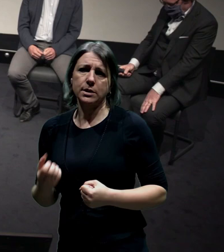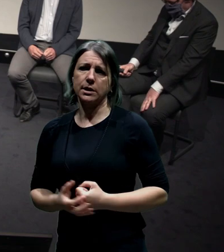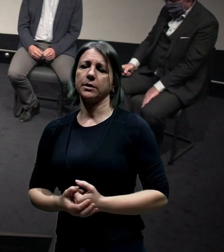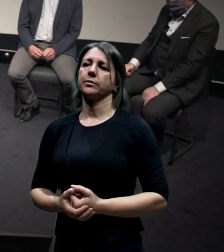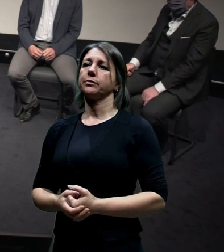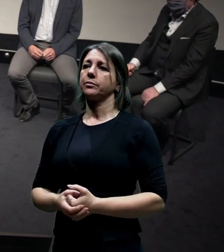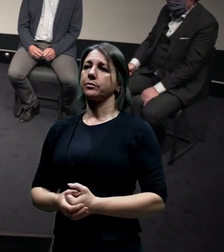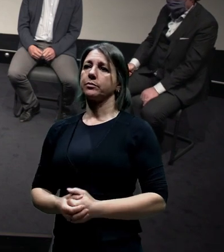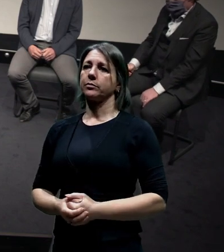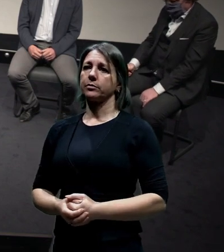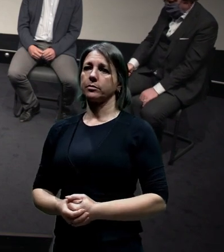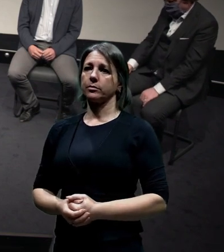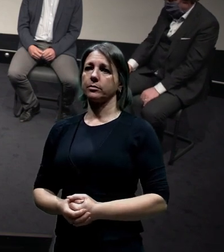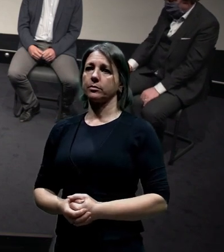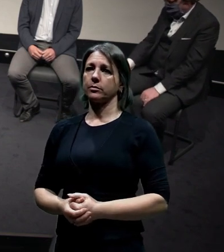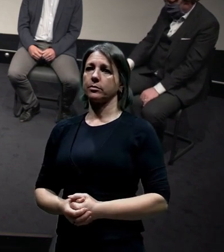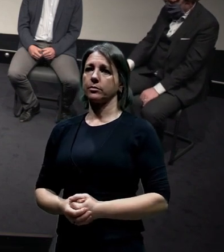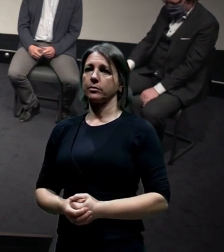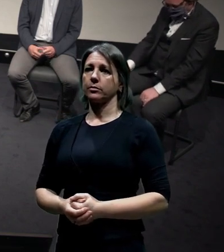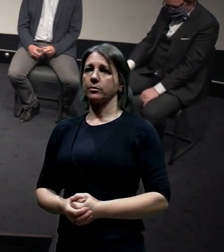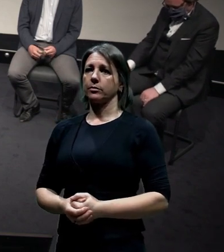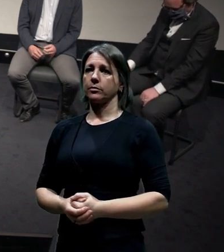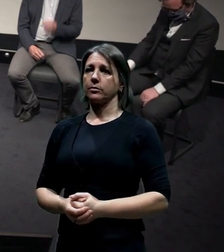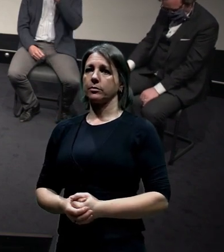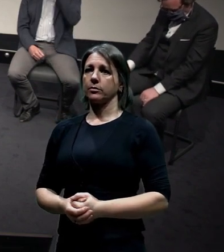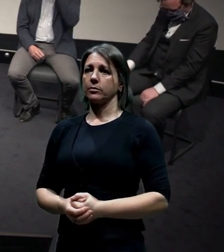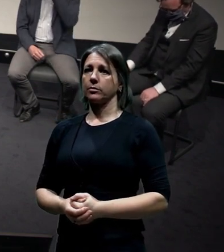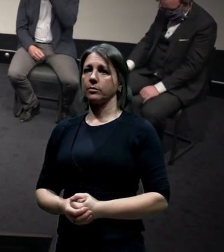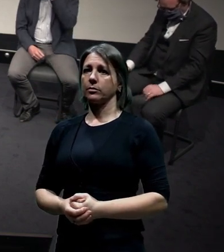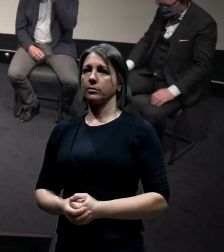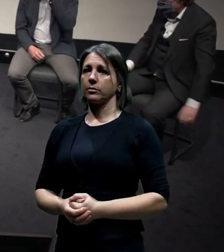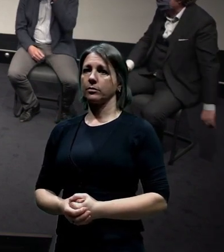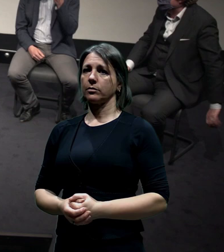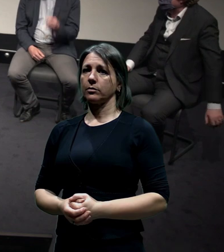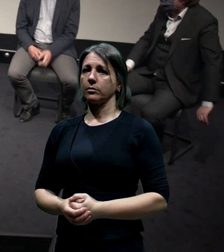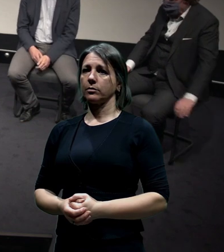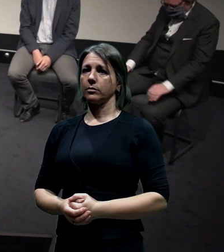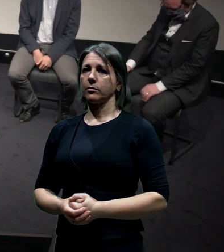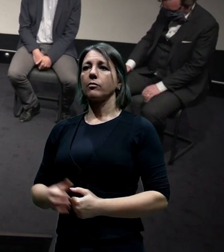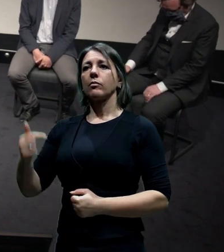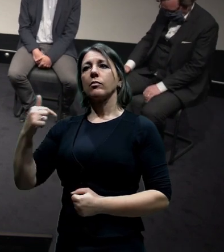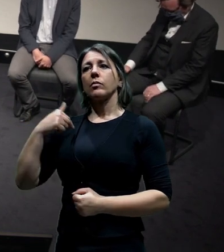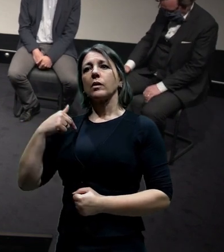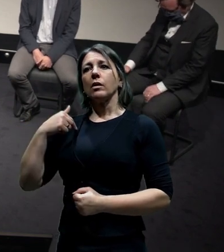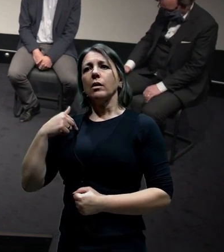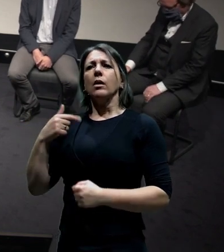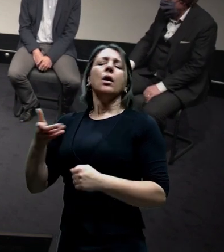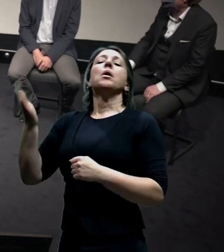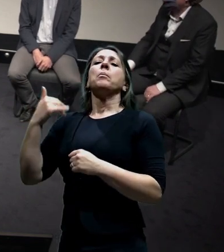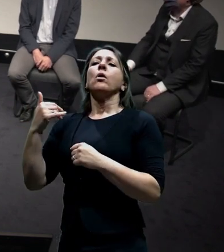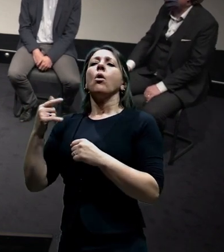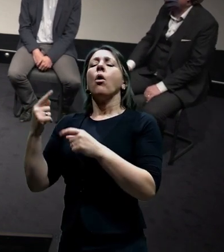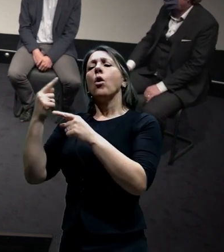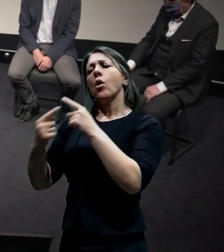na to první věc, na to velmi nemotivní reakci na to, že jsme prezentovali